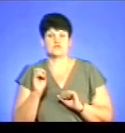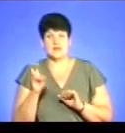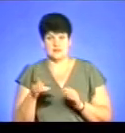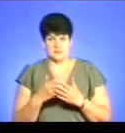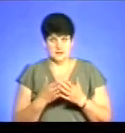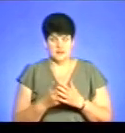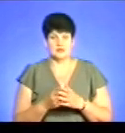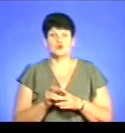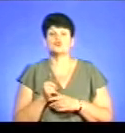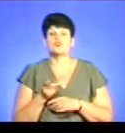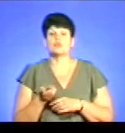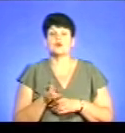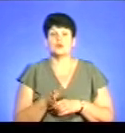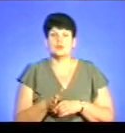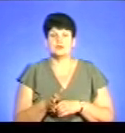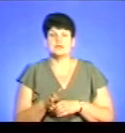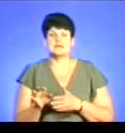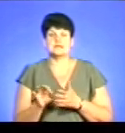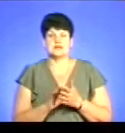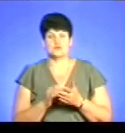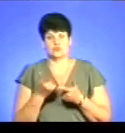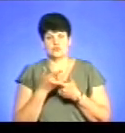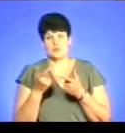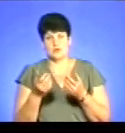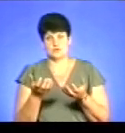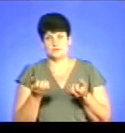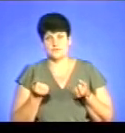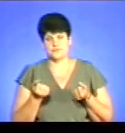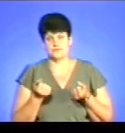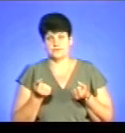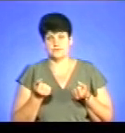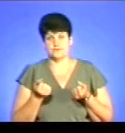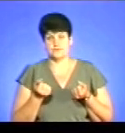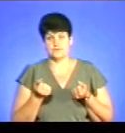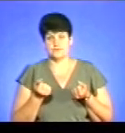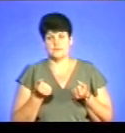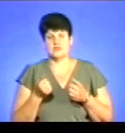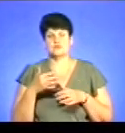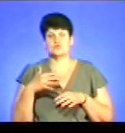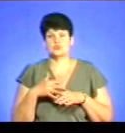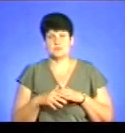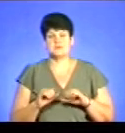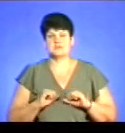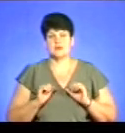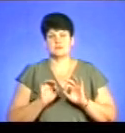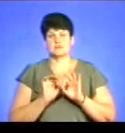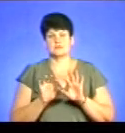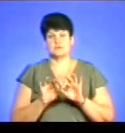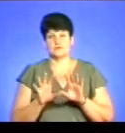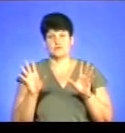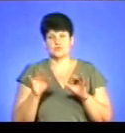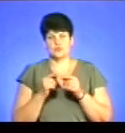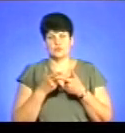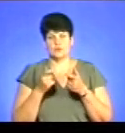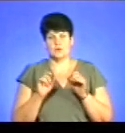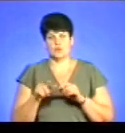чому вона йде, і зразу відповідної інформації. Ну, зрозуміло, ми стараємося донести максимально цю інформацію